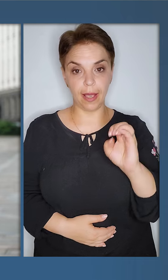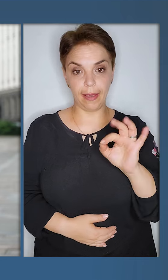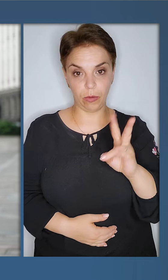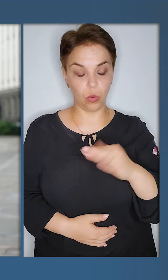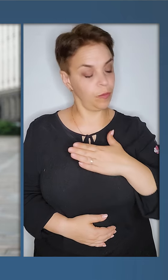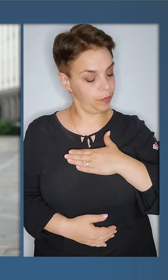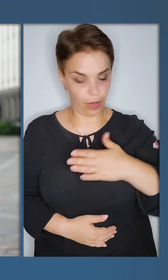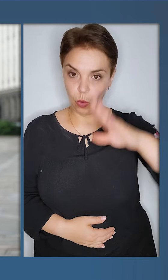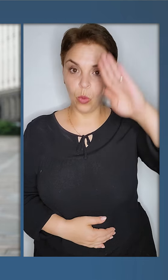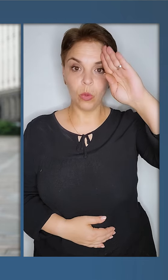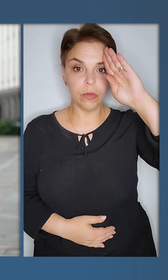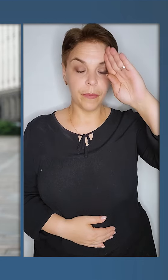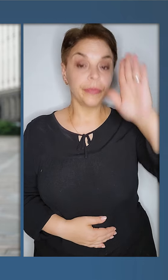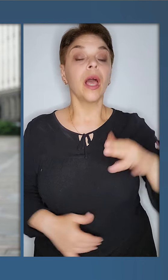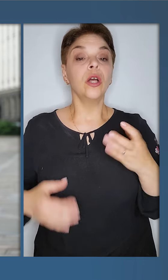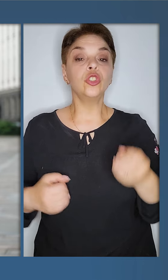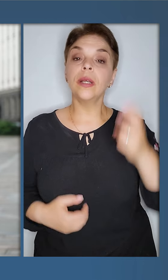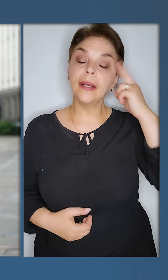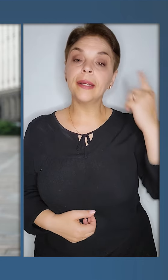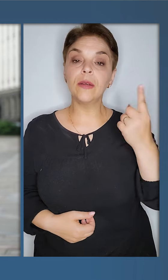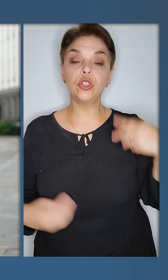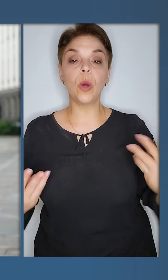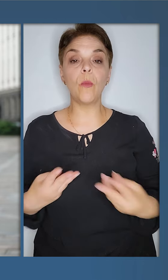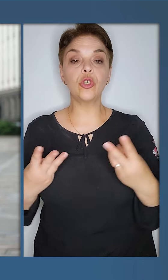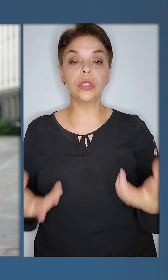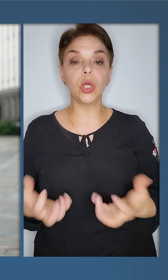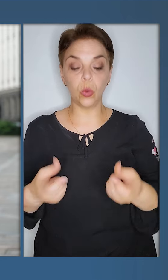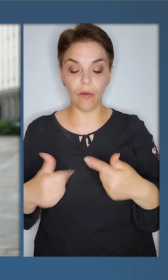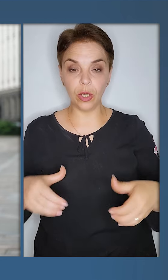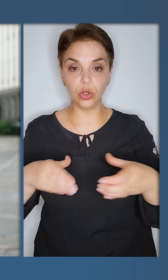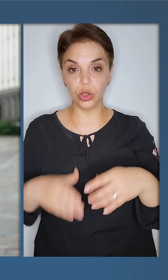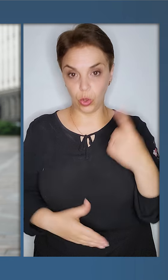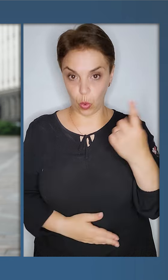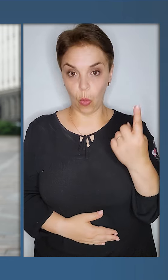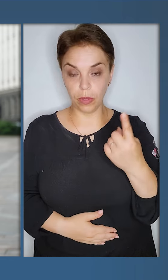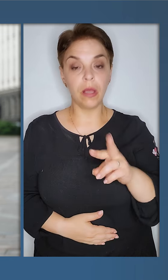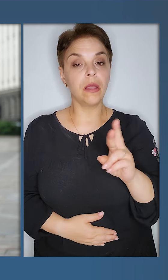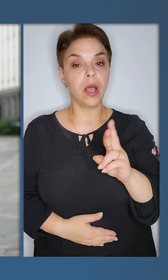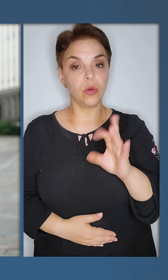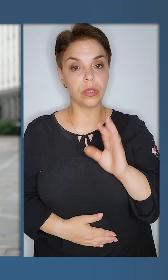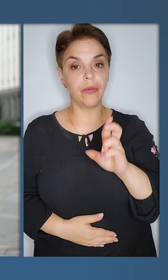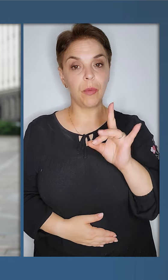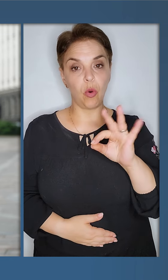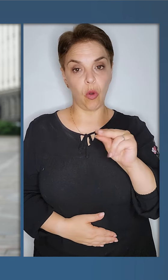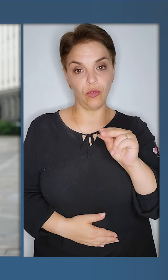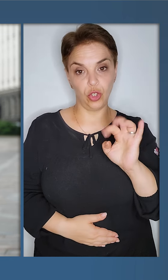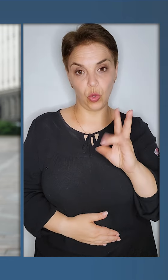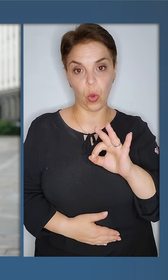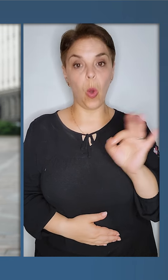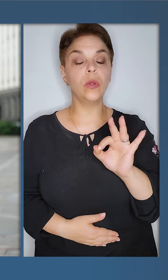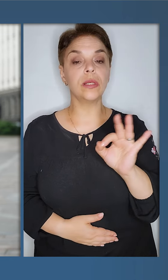Мацаєнко. Дякую, хлопці. І ще Київщина. Пожежно-рятувальні частини області. Ярослав